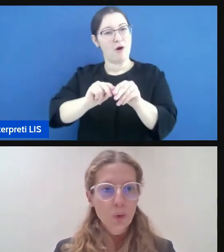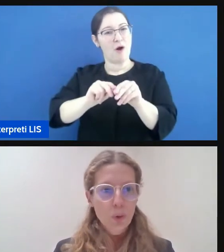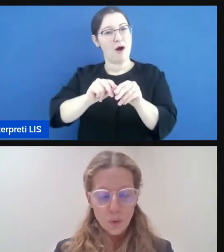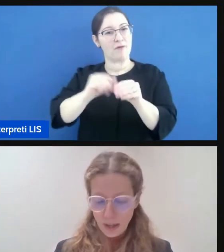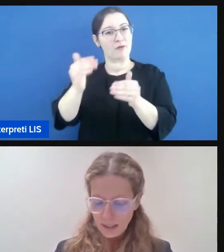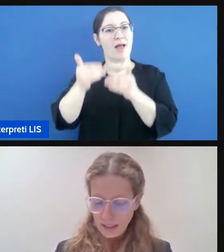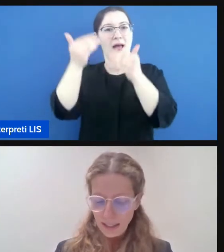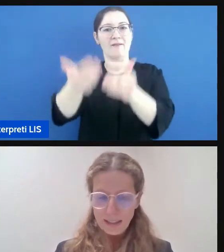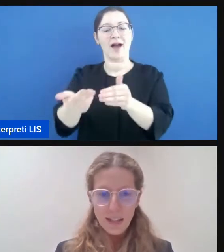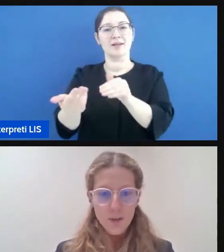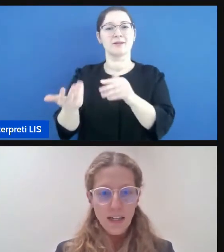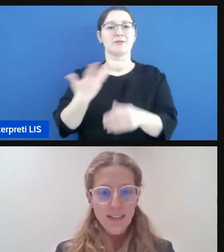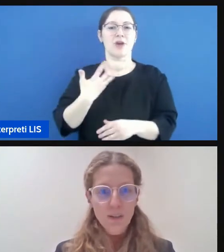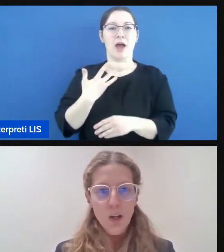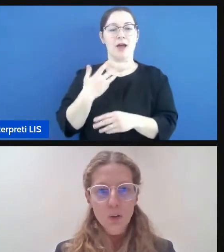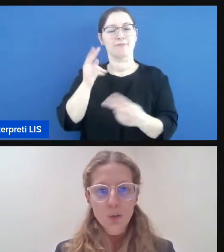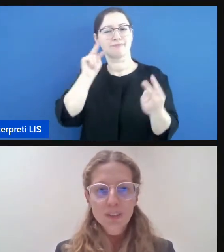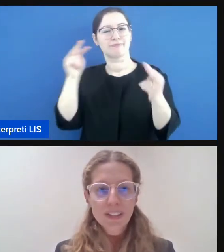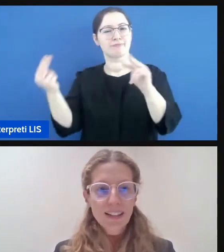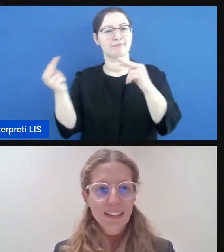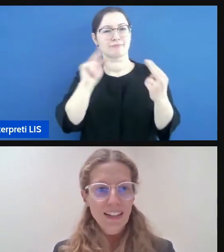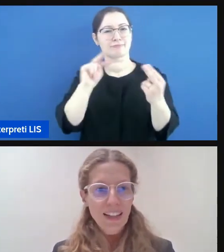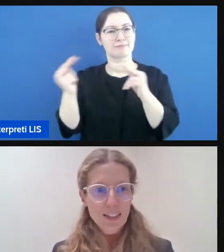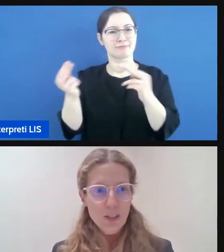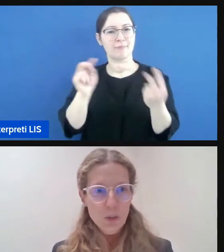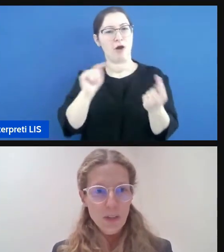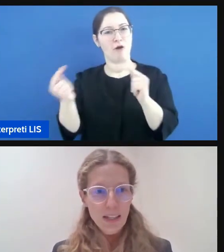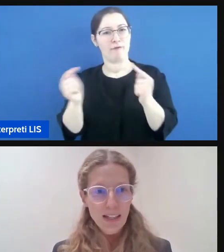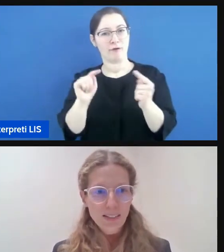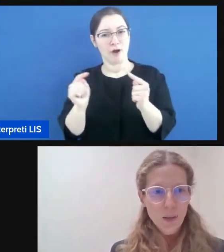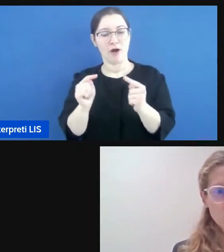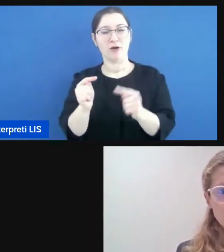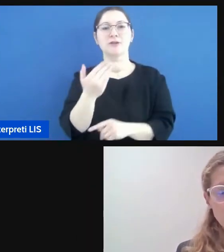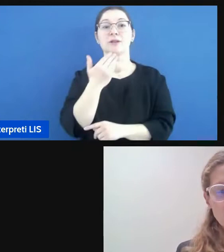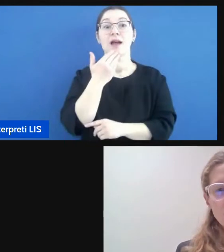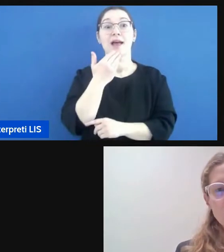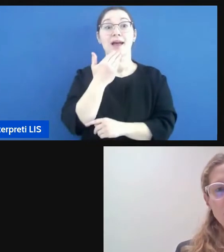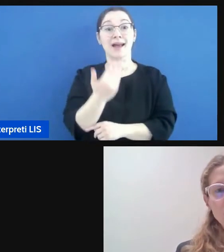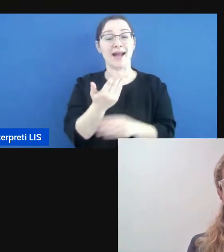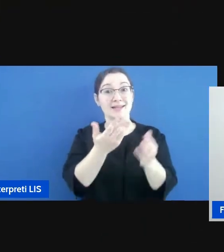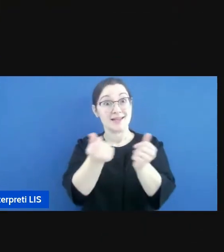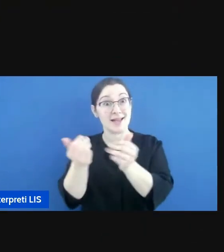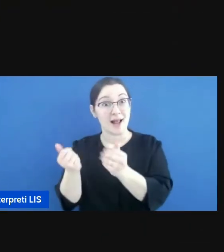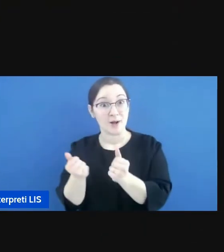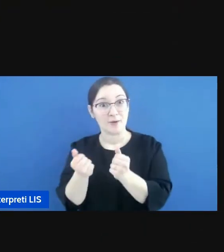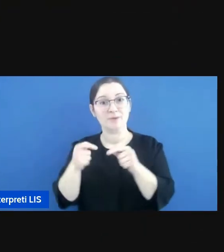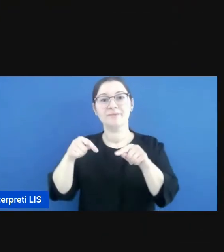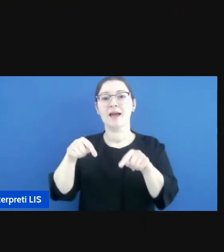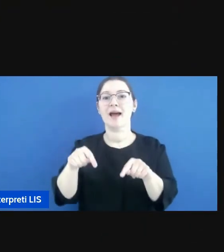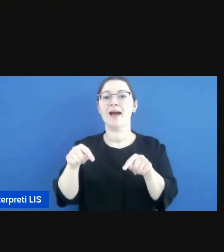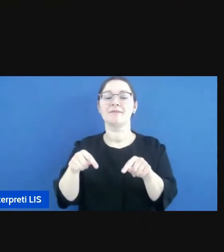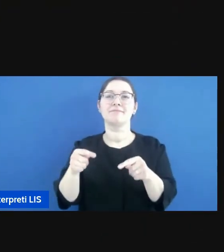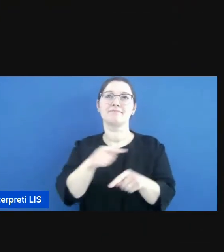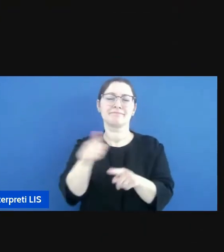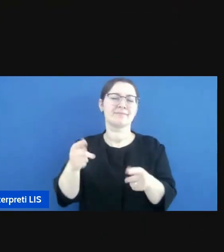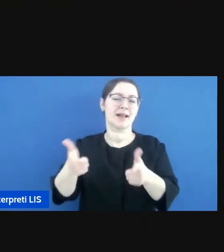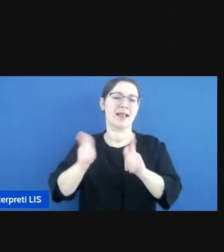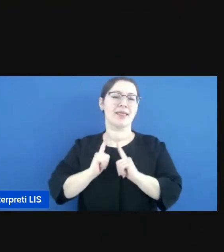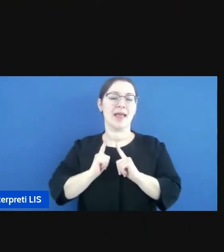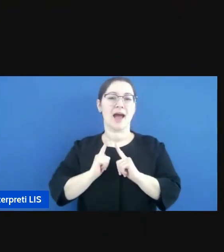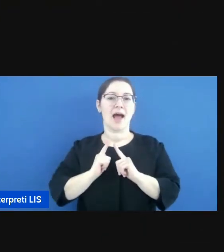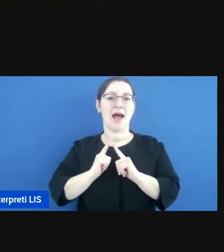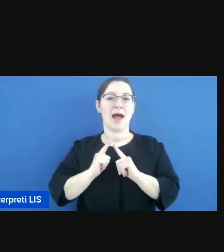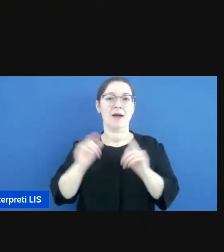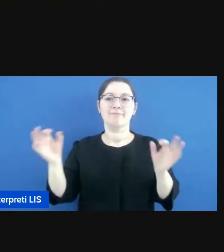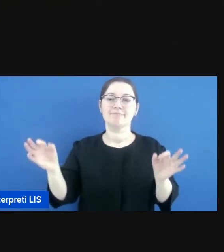confronto ancora all'interno della tavola rotonda. le ringrazio e le saluto perché ci hanno dato l'opportunità di costruire un